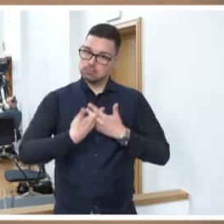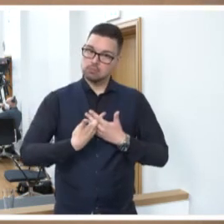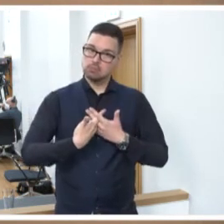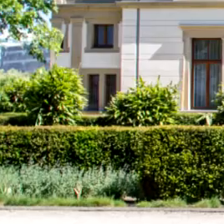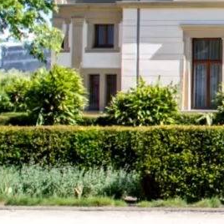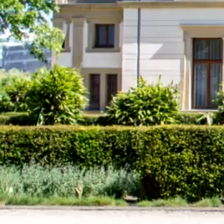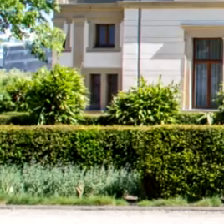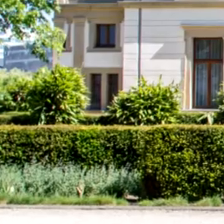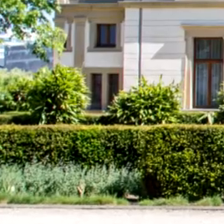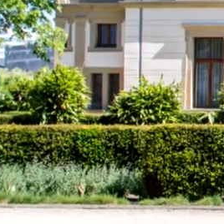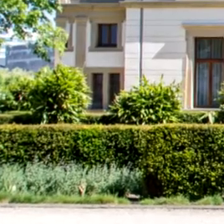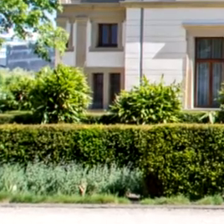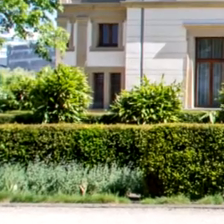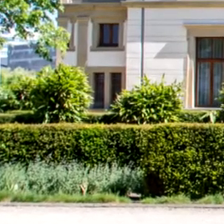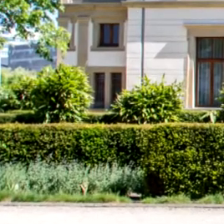rechtfertigen. Vielen Dank.